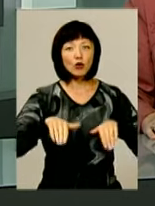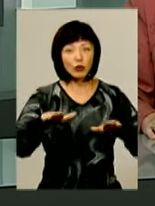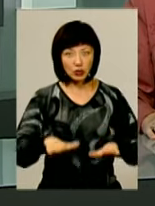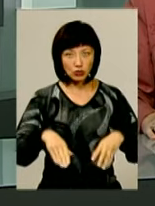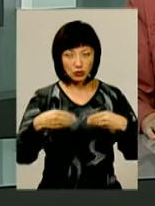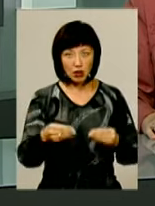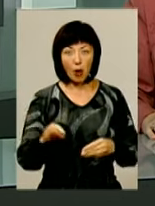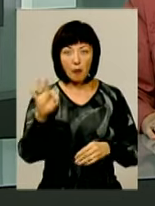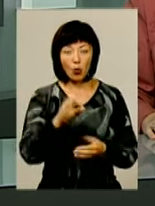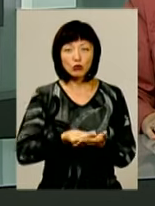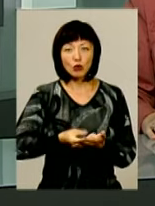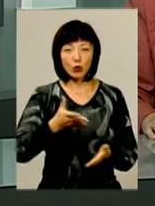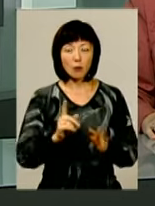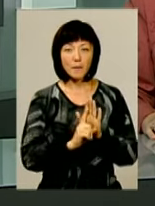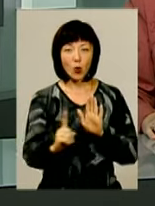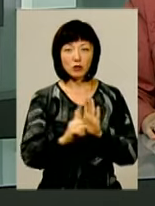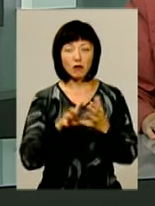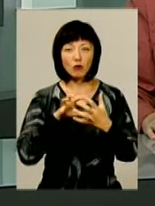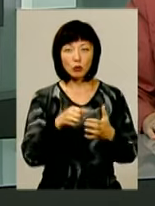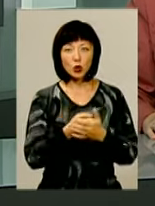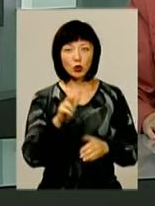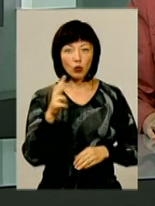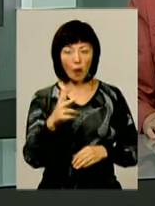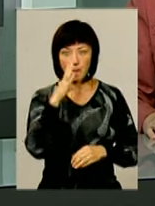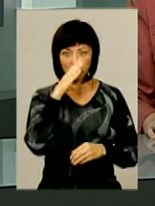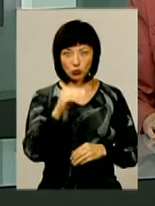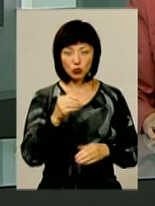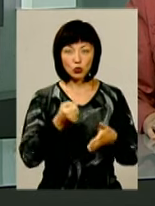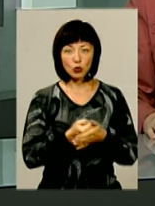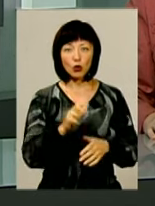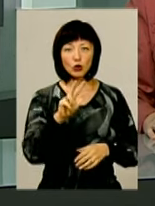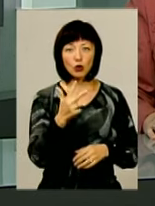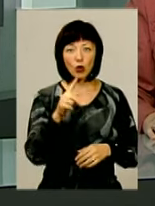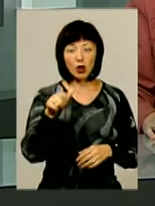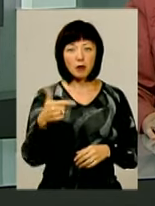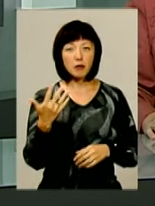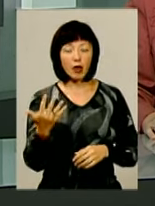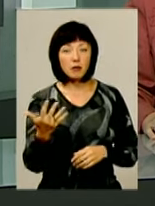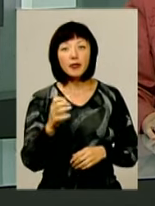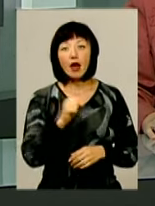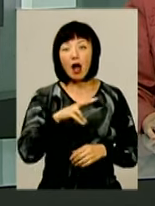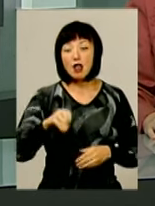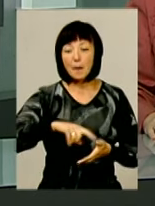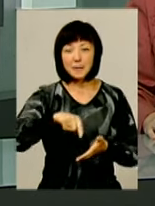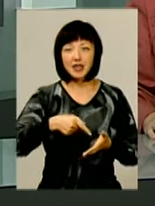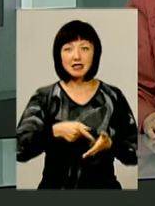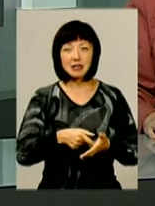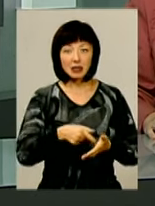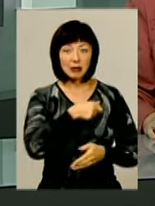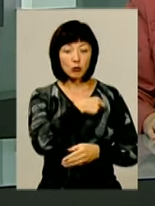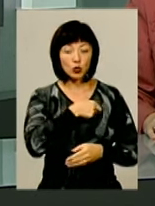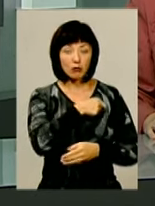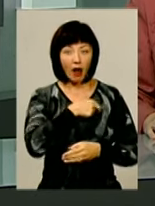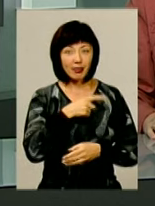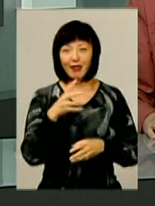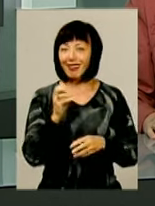рішення про здорожчання проїзду в автобусах до 3 гривень, у маршрутних таксі – до 3,5. Однак міські урядники, виносячі таку